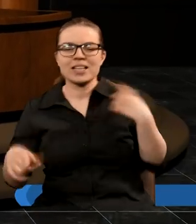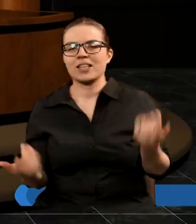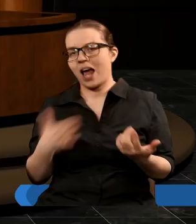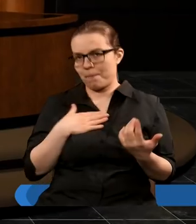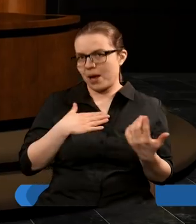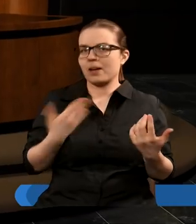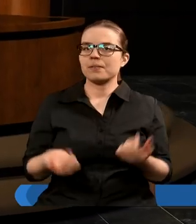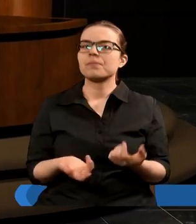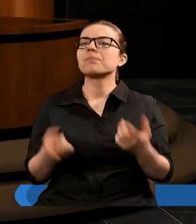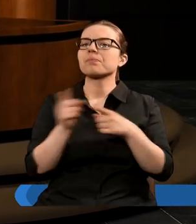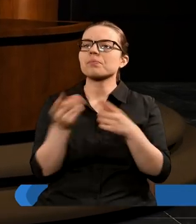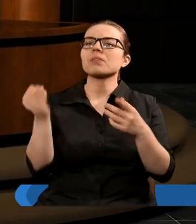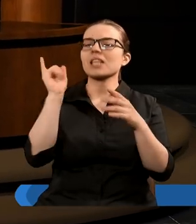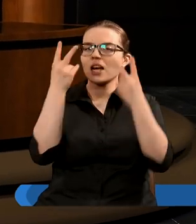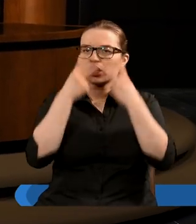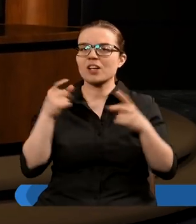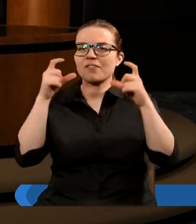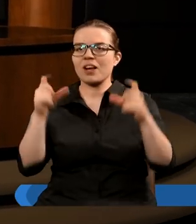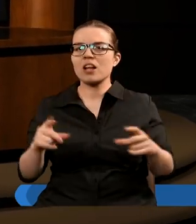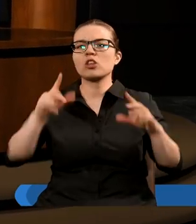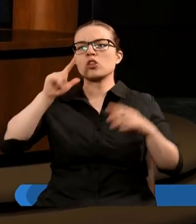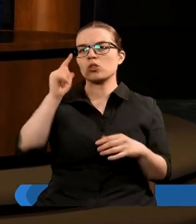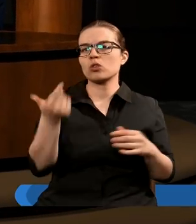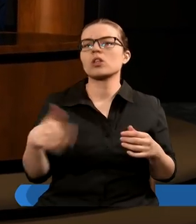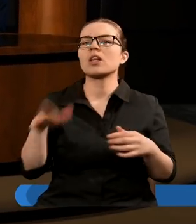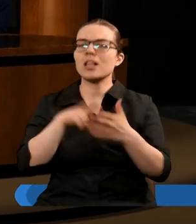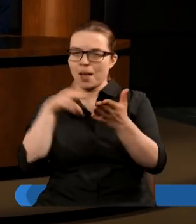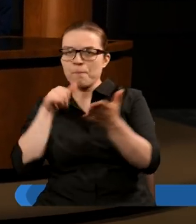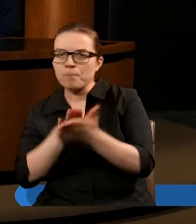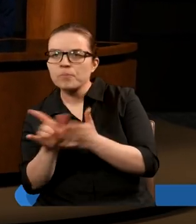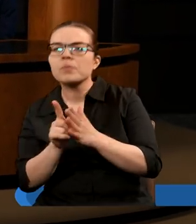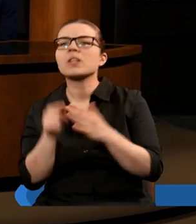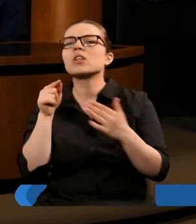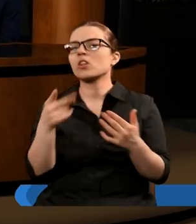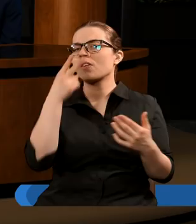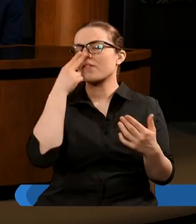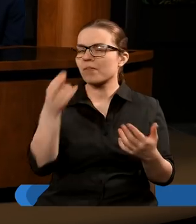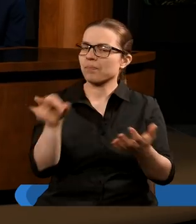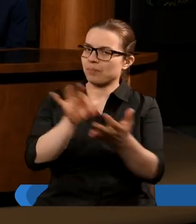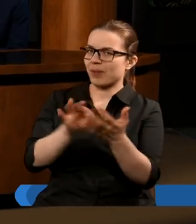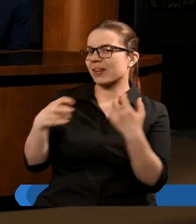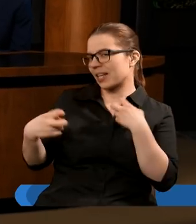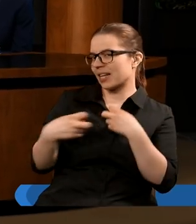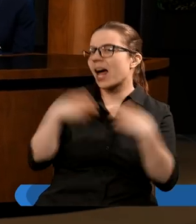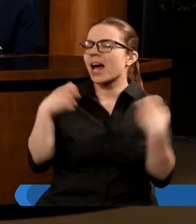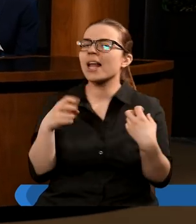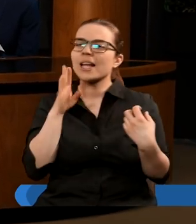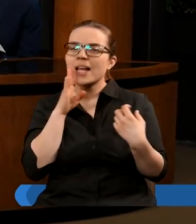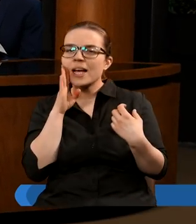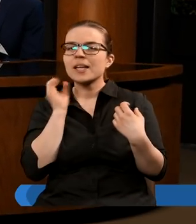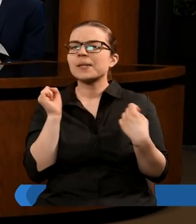Dodatkowo, jak przeczytamy wiersz drugi, to co ty czytałeś, Błażej, na samym początku, to widzimy pewne cechy i takie